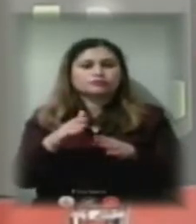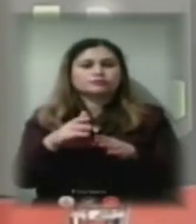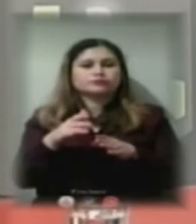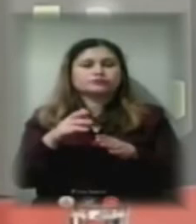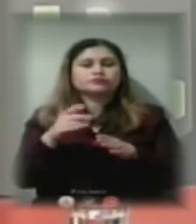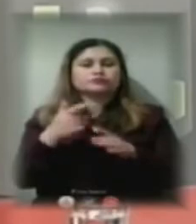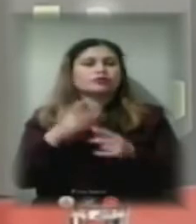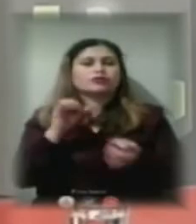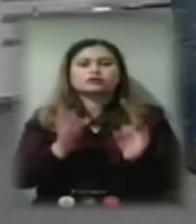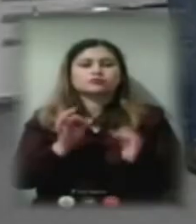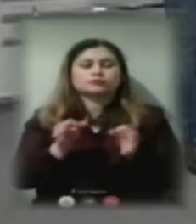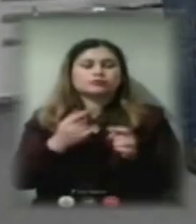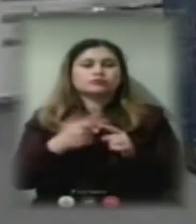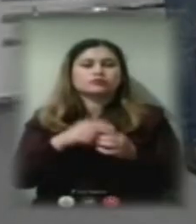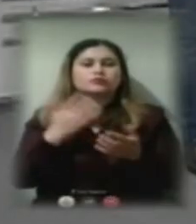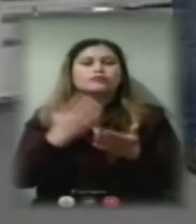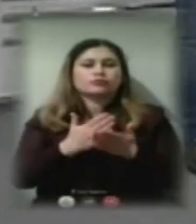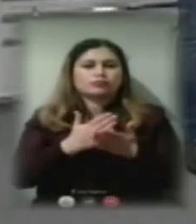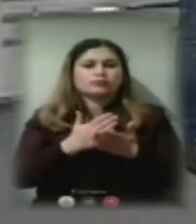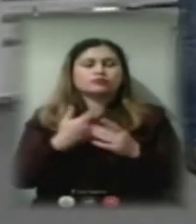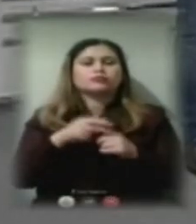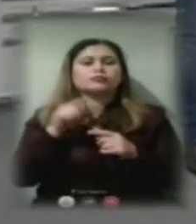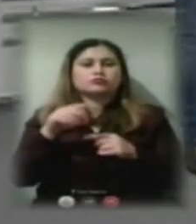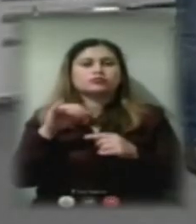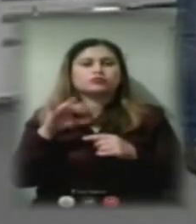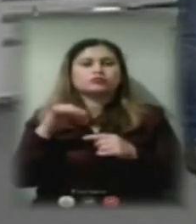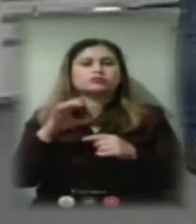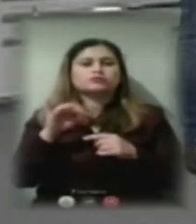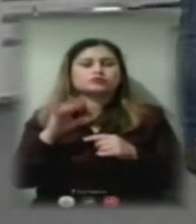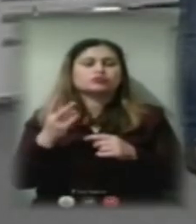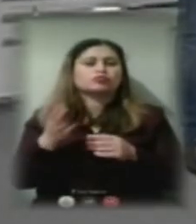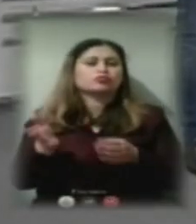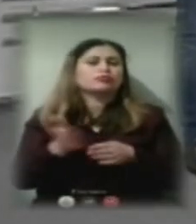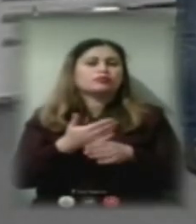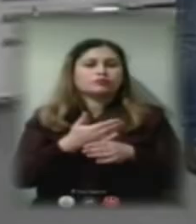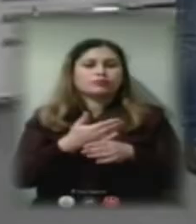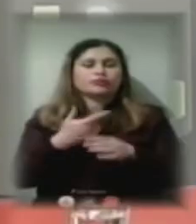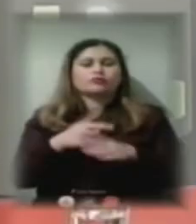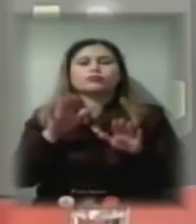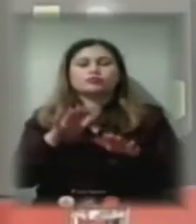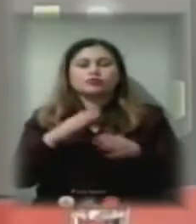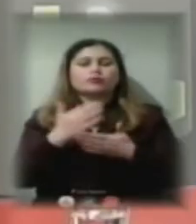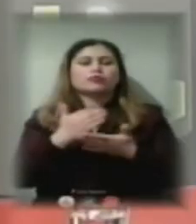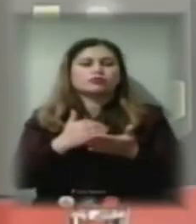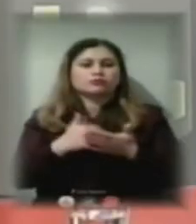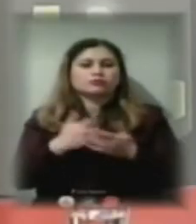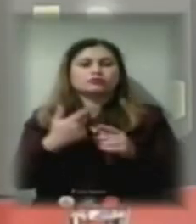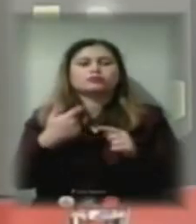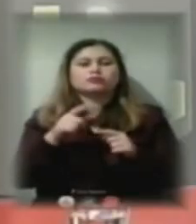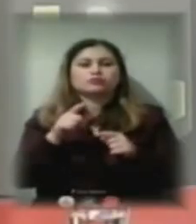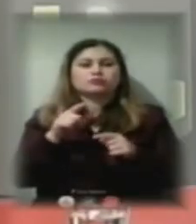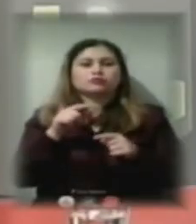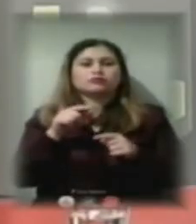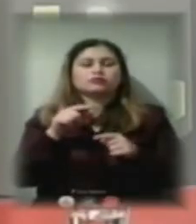Несправедливість, певна, є, тому від титульних списків треба дійсно краще якісь місцеві програми, щоб